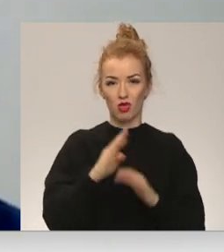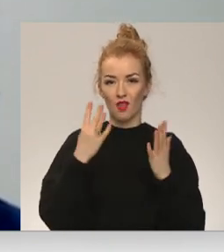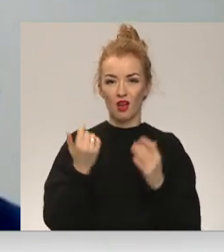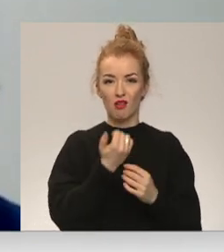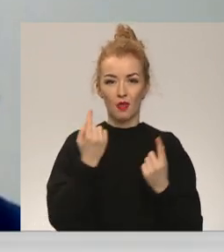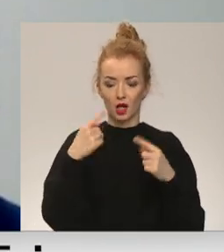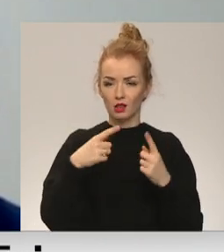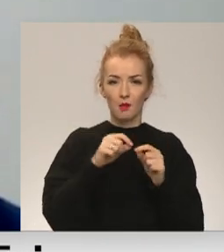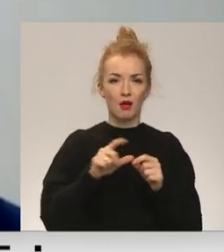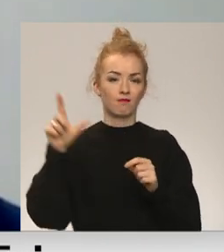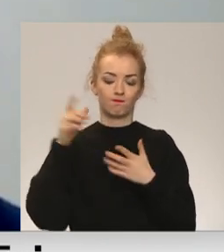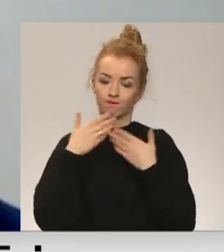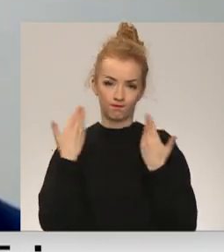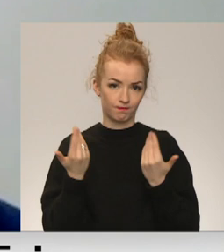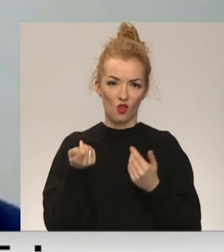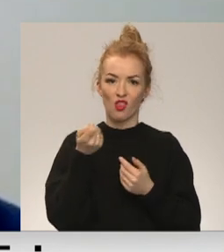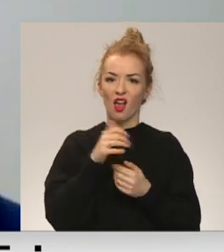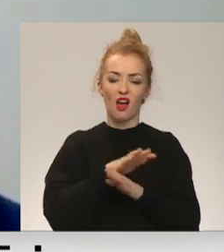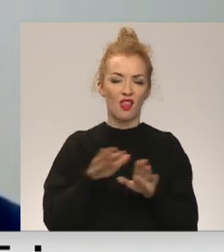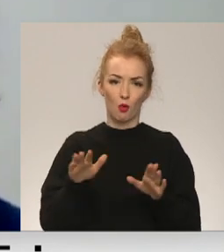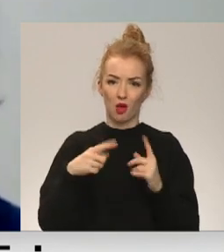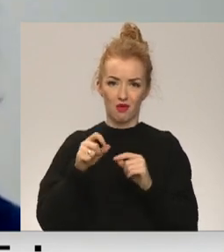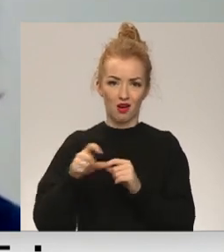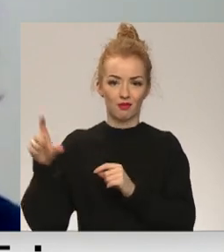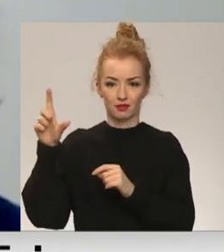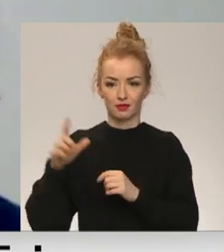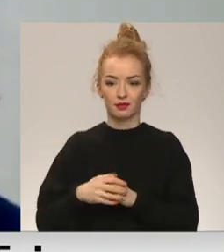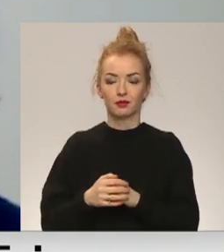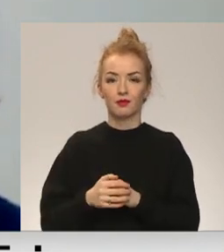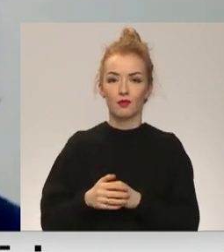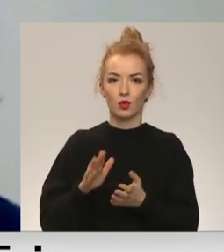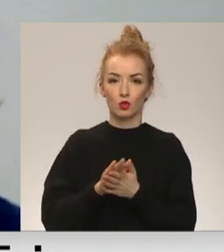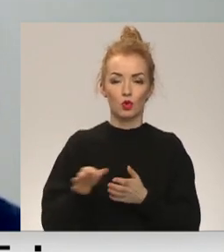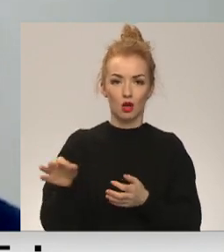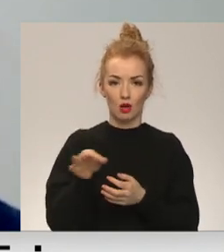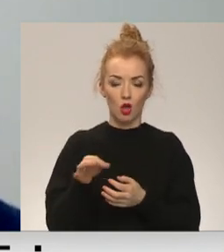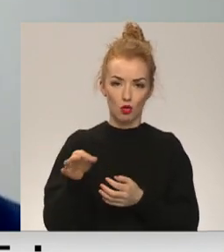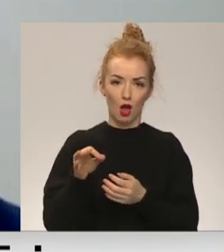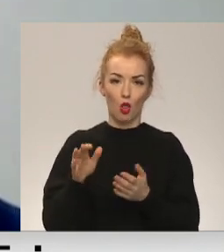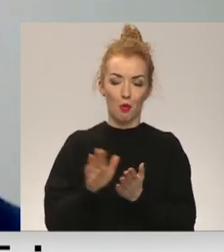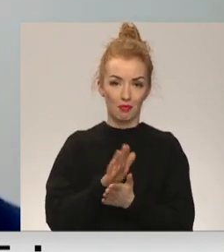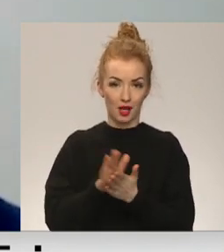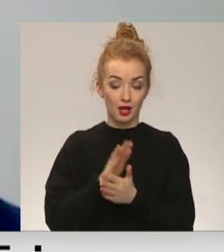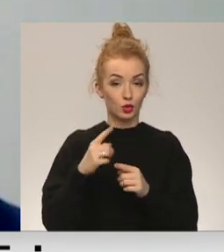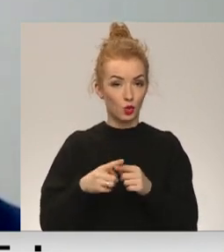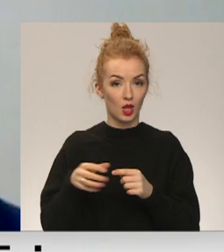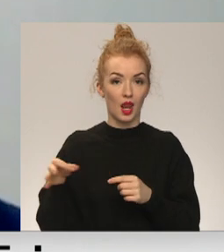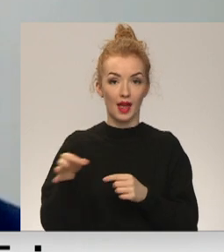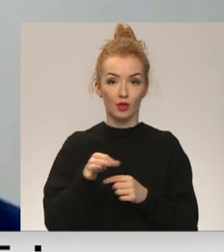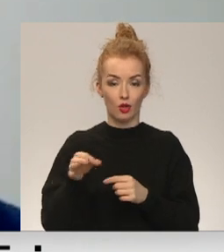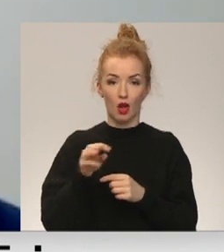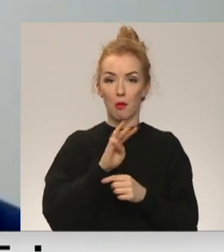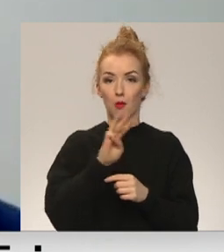gadā, atpakaļ nav atnākuši un droši vien nekad arī vairs neatnāks atpakaļ uz reģionālo drukāto presi. Un arī reģionālajiem